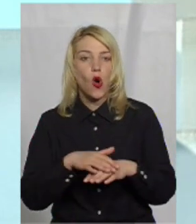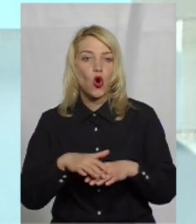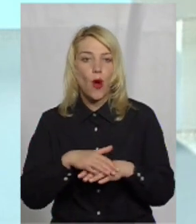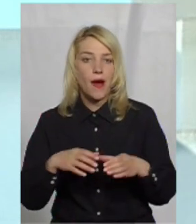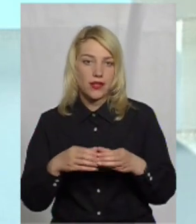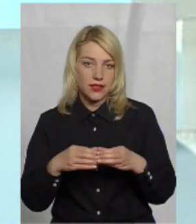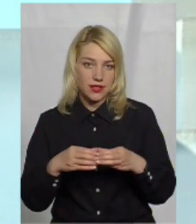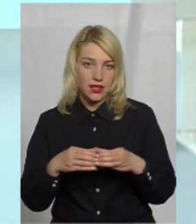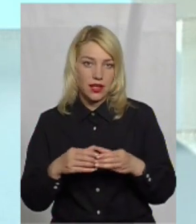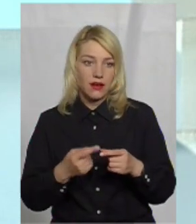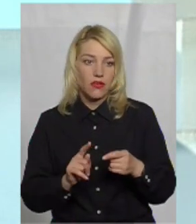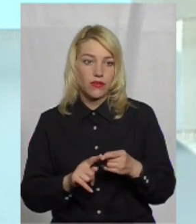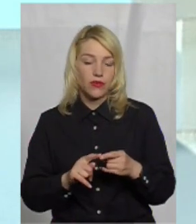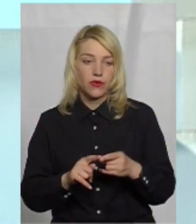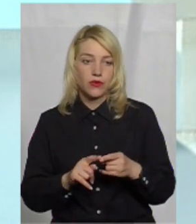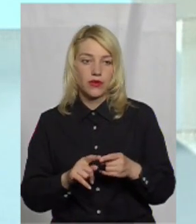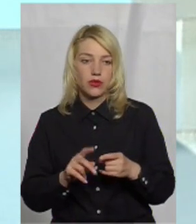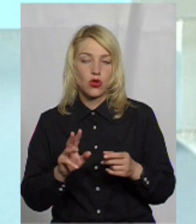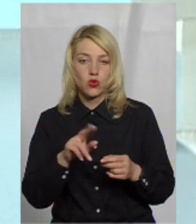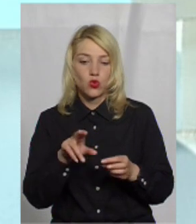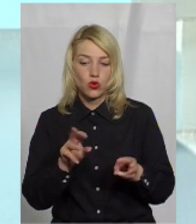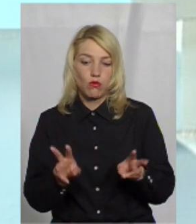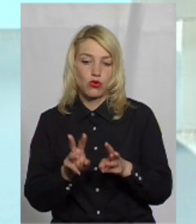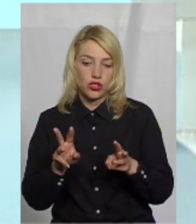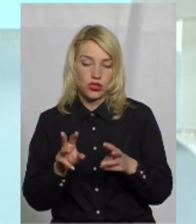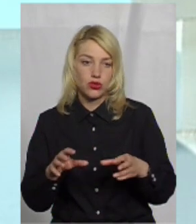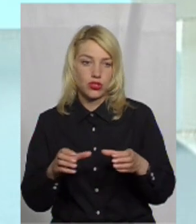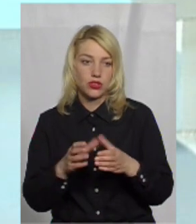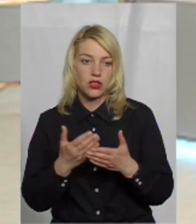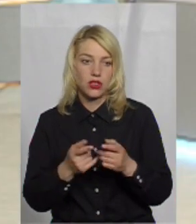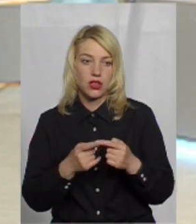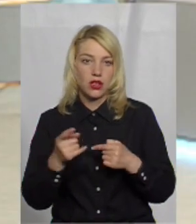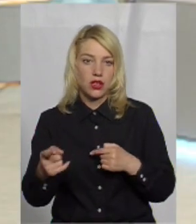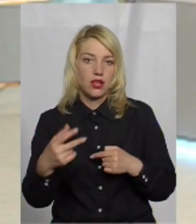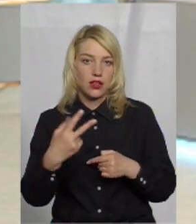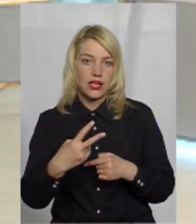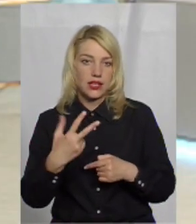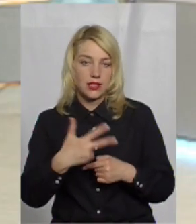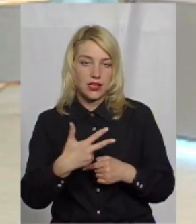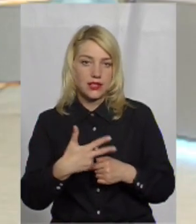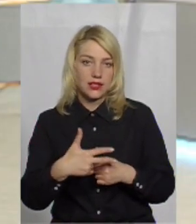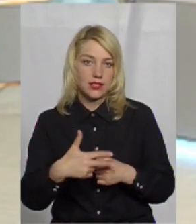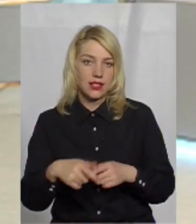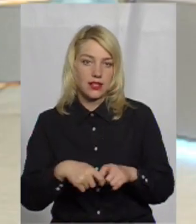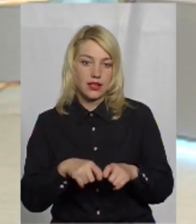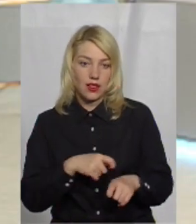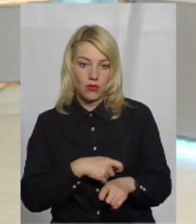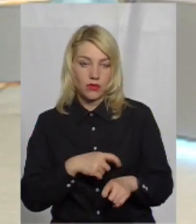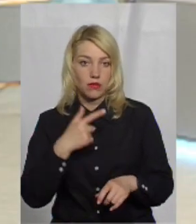пожежно-рятувальної частини це складає близько 30 кілометрів. Тобто ми розуміли, що час